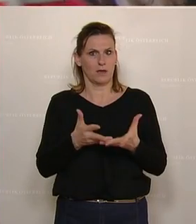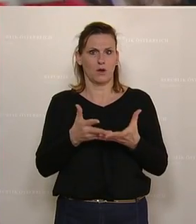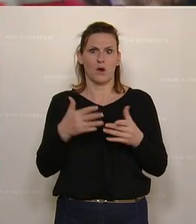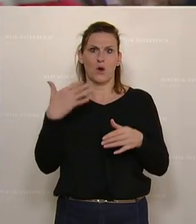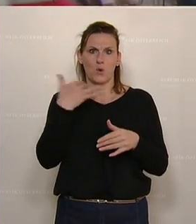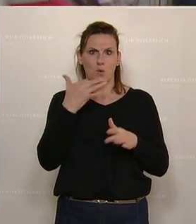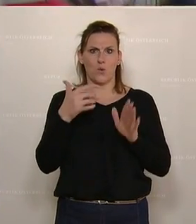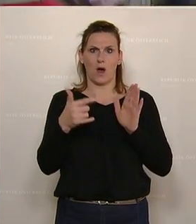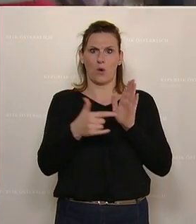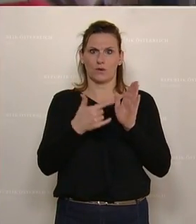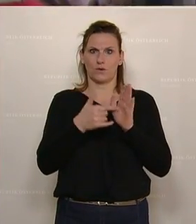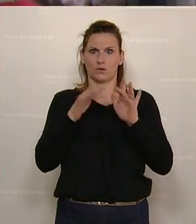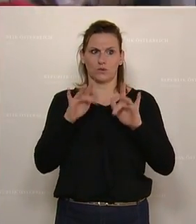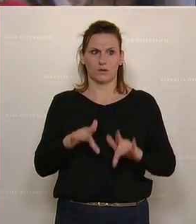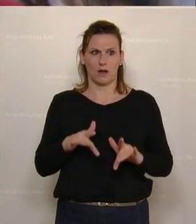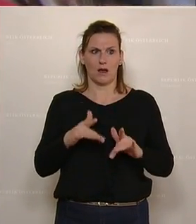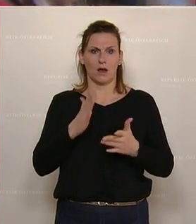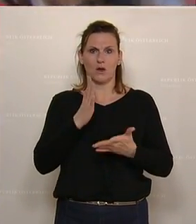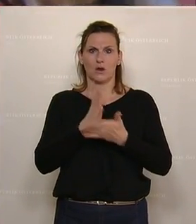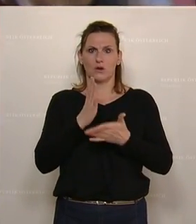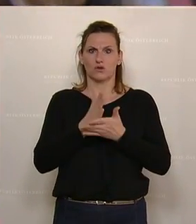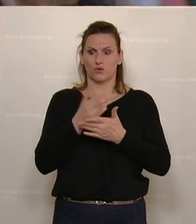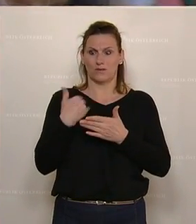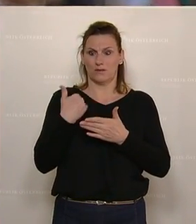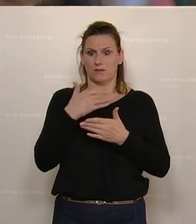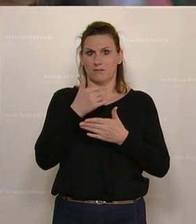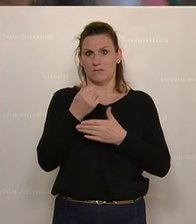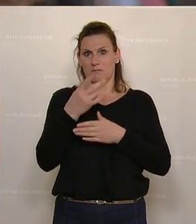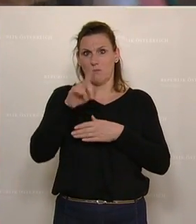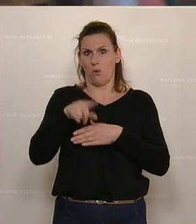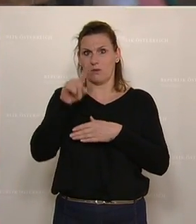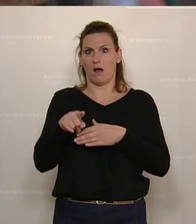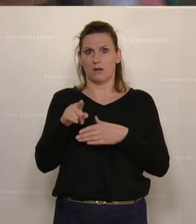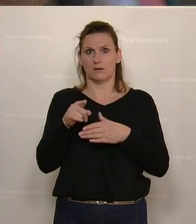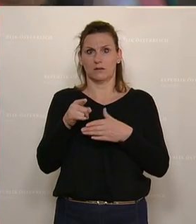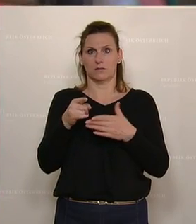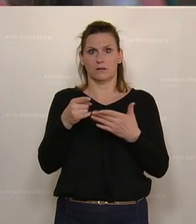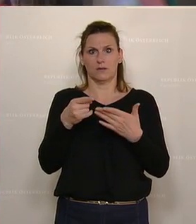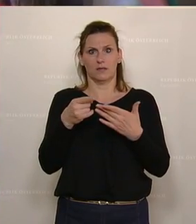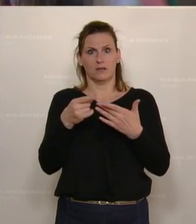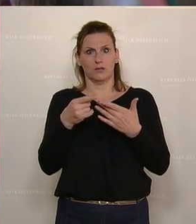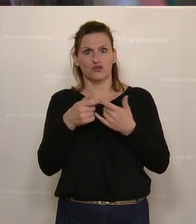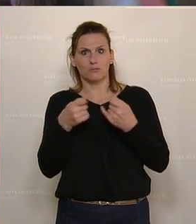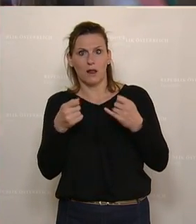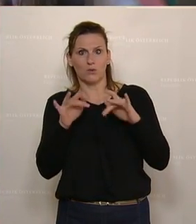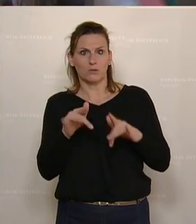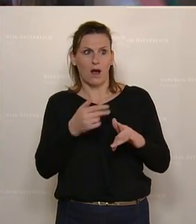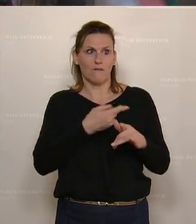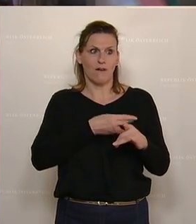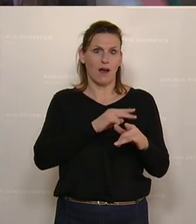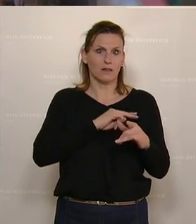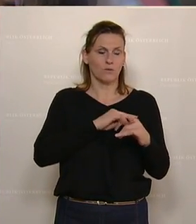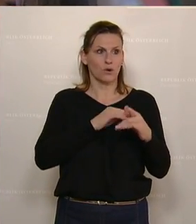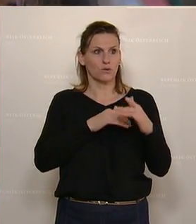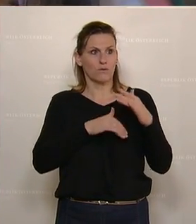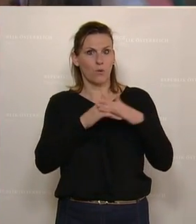Herausforderungen. Und wir befinden uns seit Monaten in einem Spannungsfeld zwischen einer verantwortungsvollen